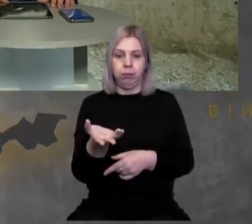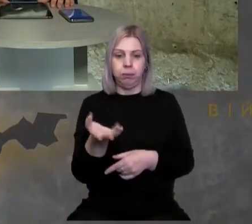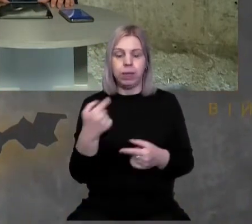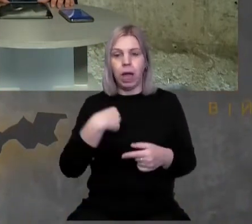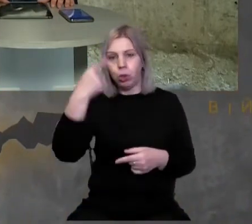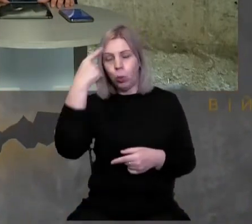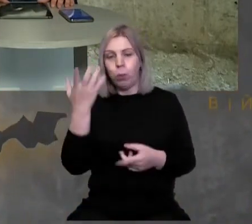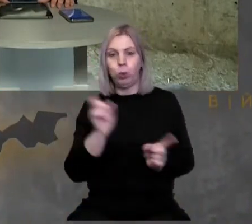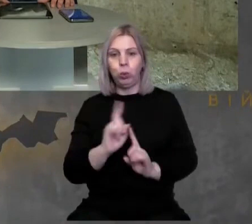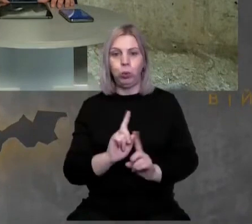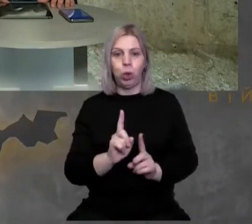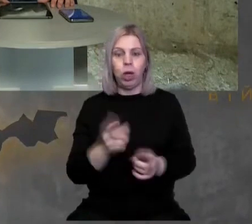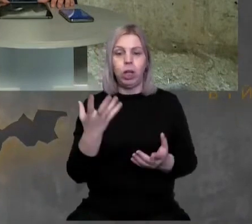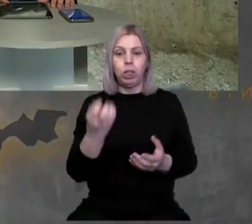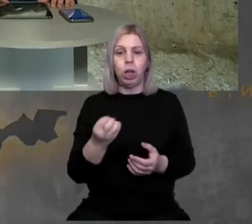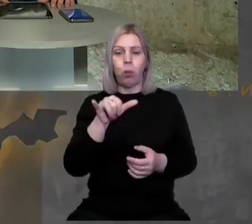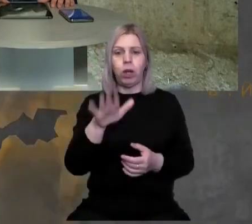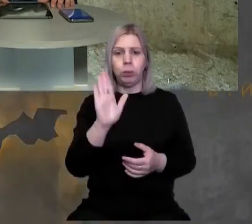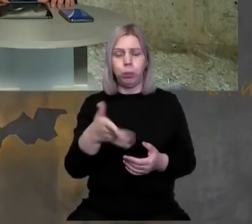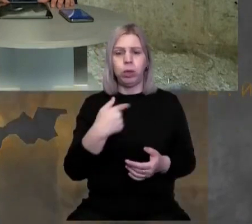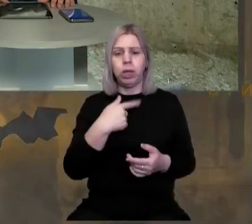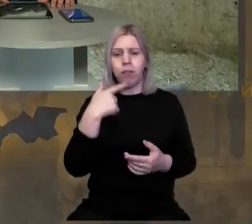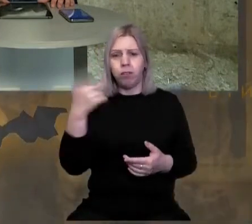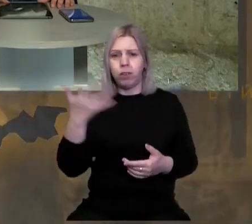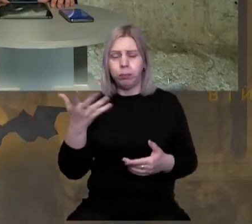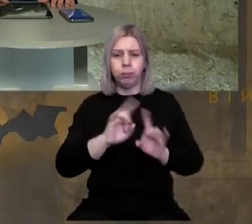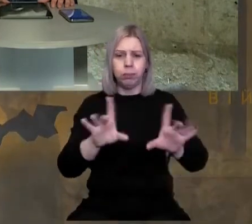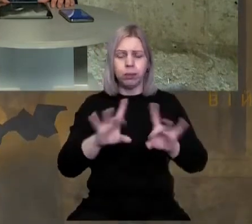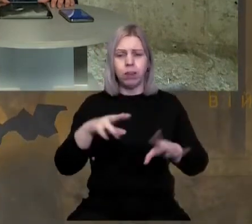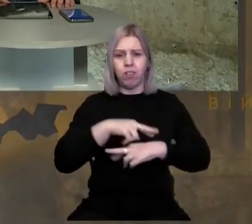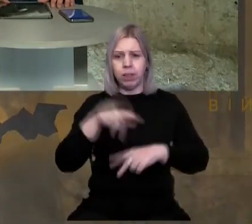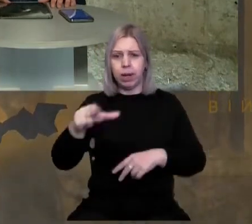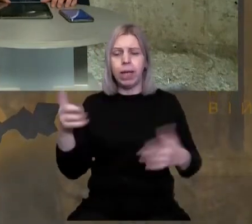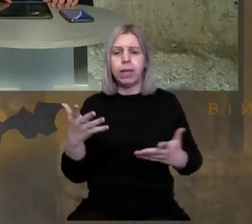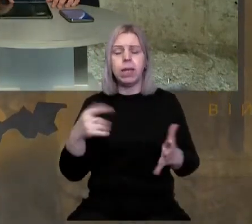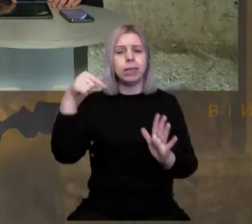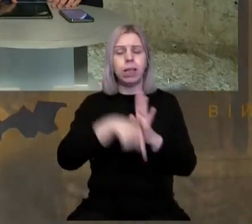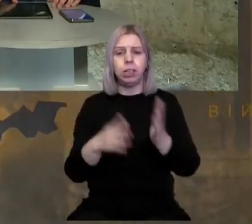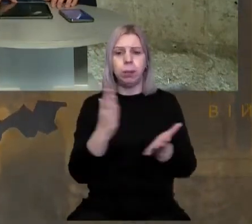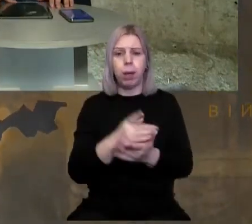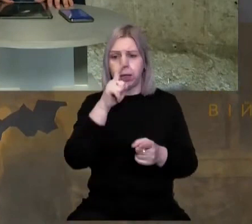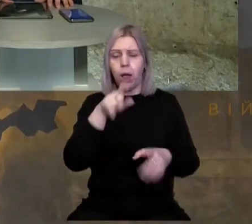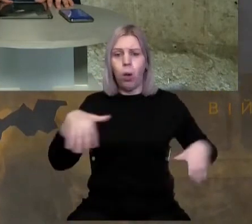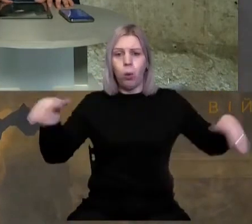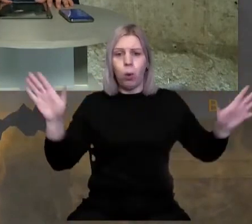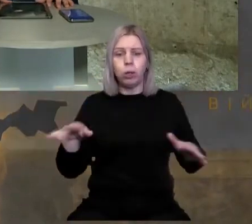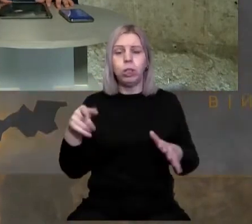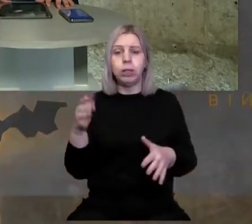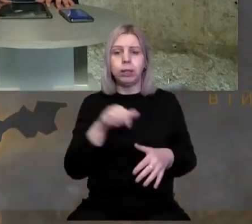Я думаю, що ще у вас будуть виступати угорці, які розповідять, яке значення має для угорців сам